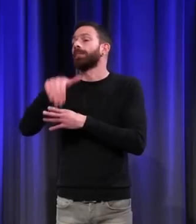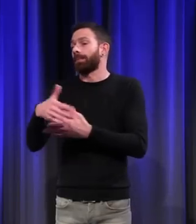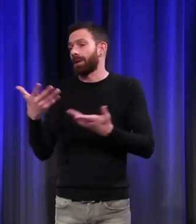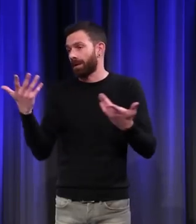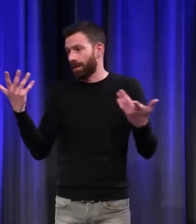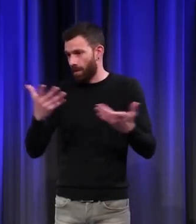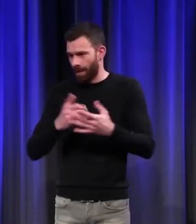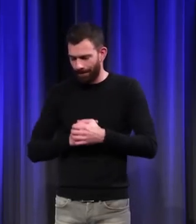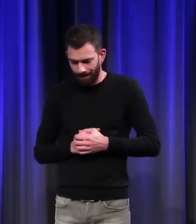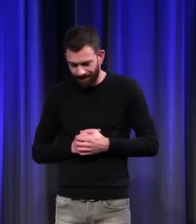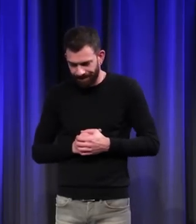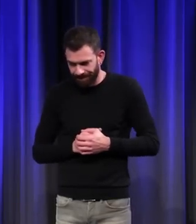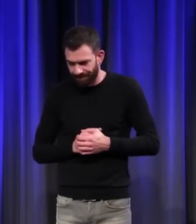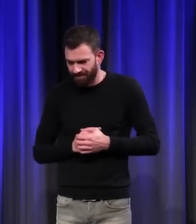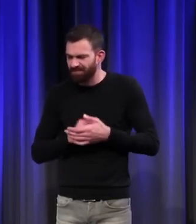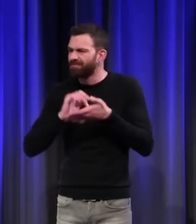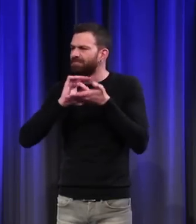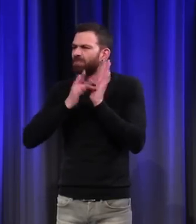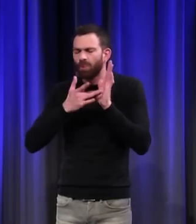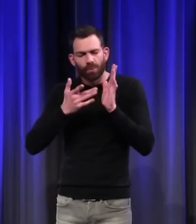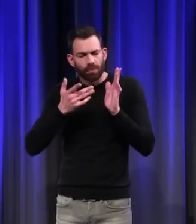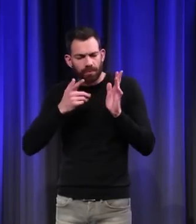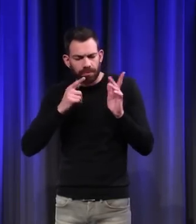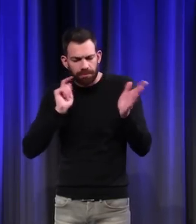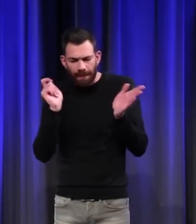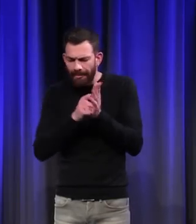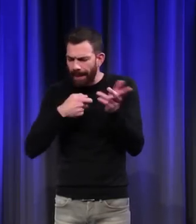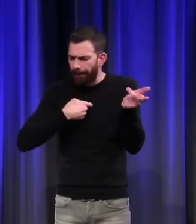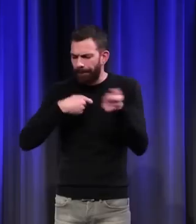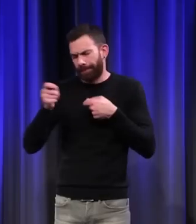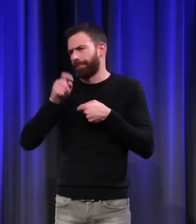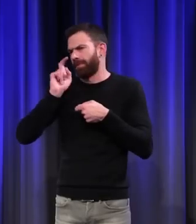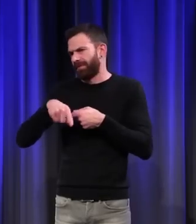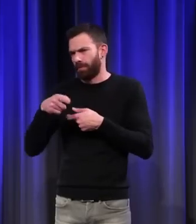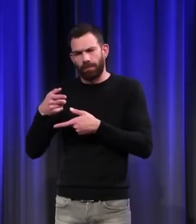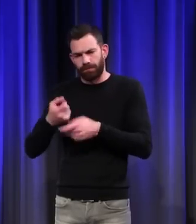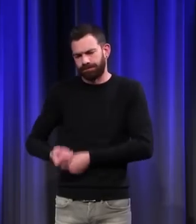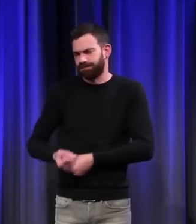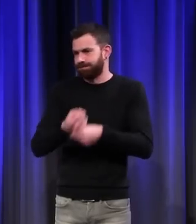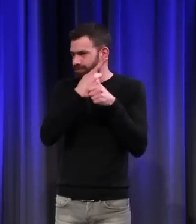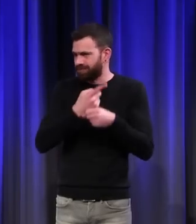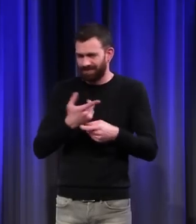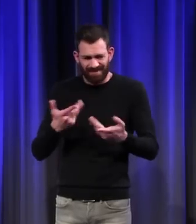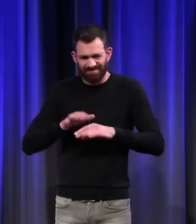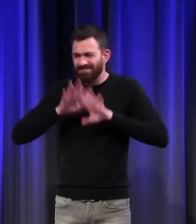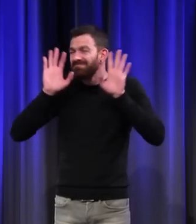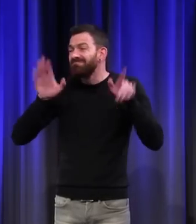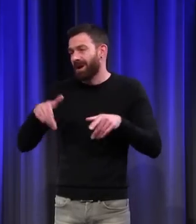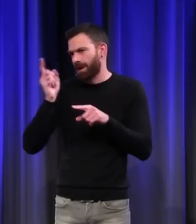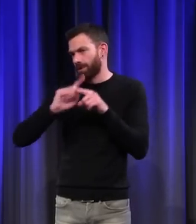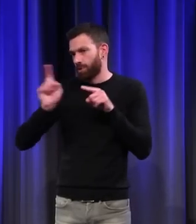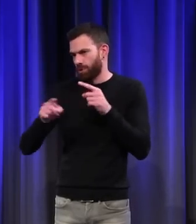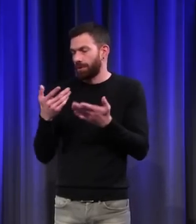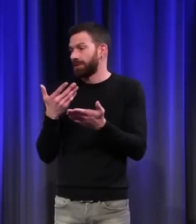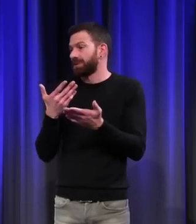tout ce qui peut être anachronique. Il y a énormément de choses qui sont anachroniques. C'est le plus grand